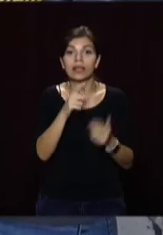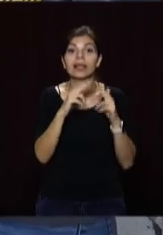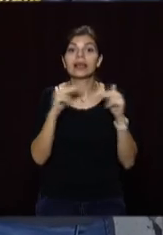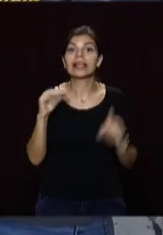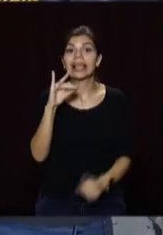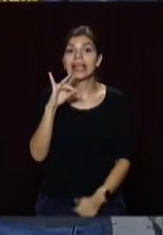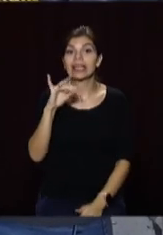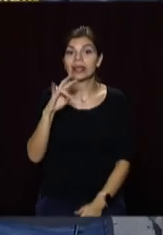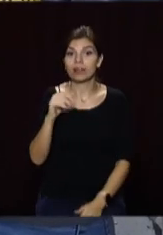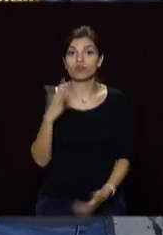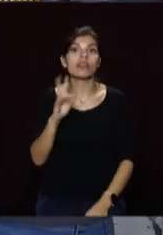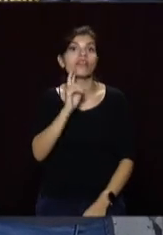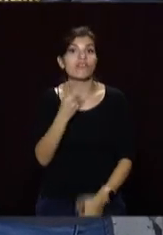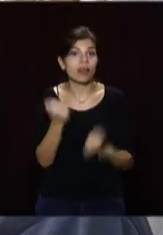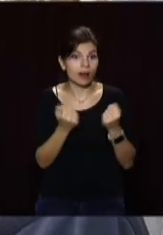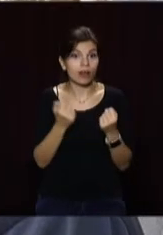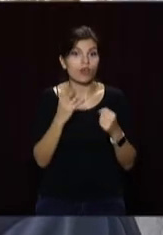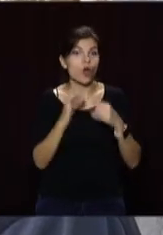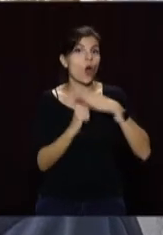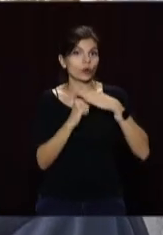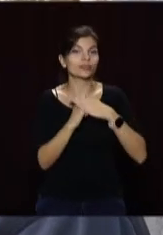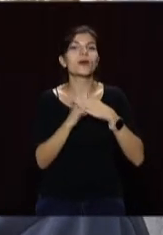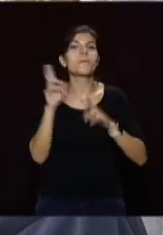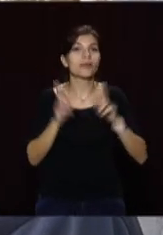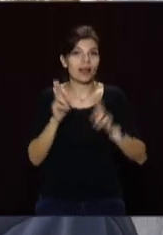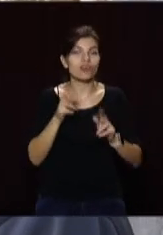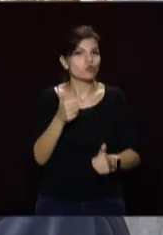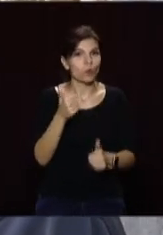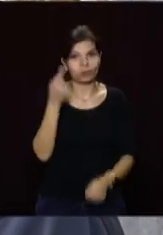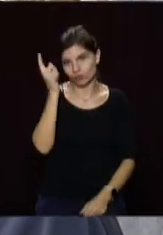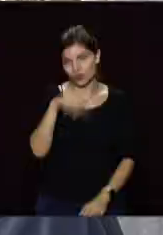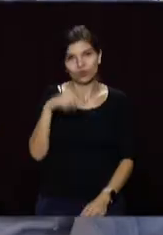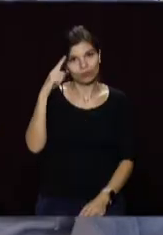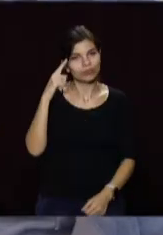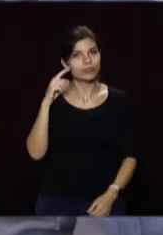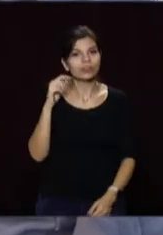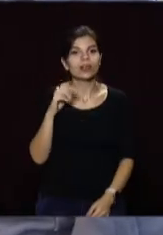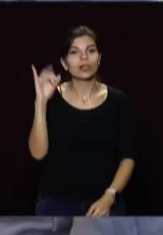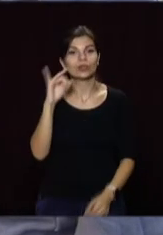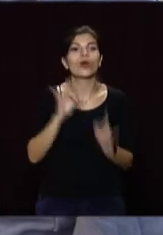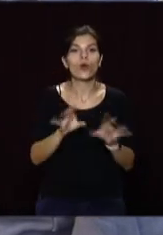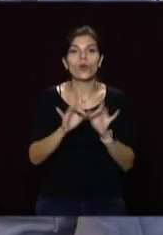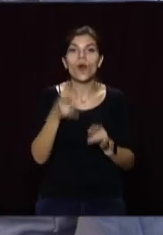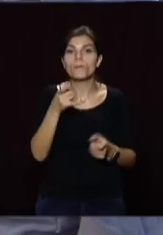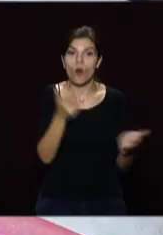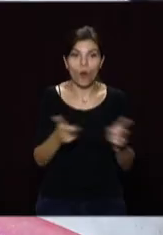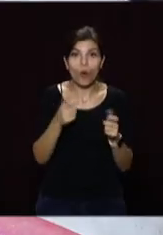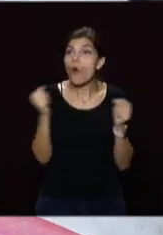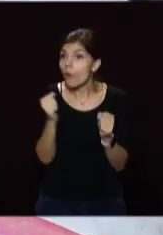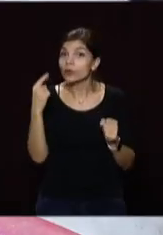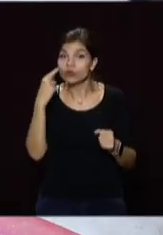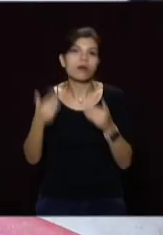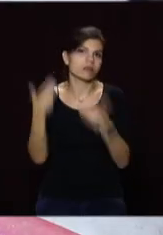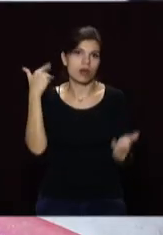Дніпрянка Ірина за кермом лише два роки, але основні правила безпеки добре закарбувала в пам'яті. Розповідає, машину готує до